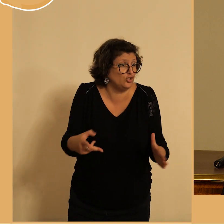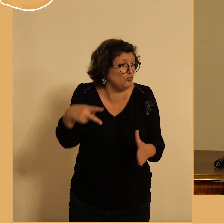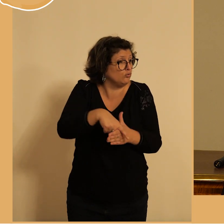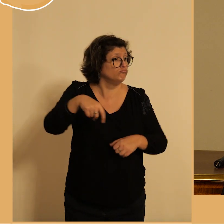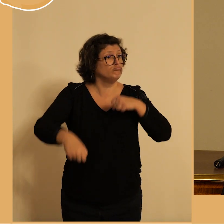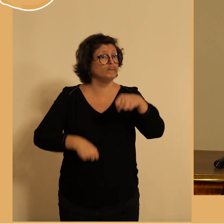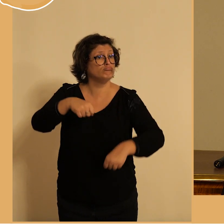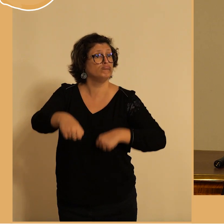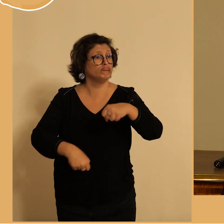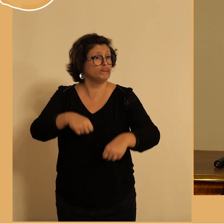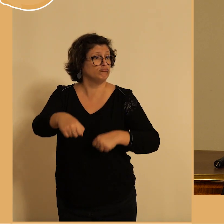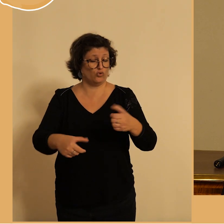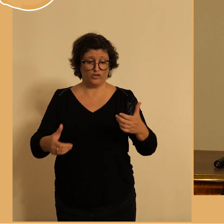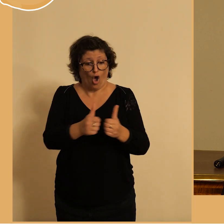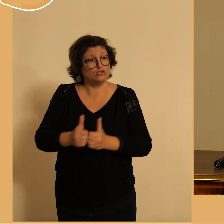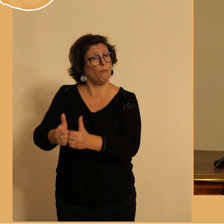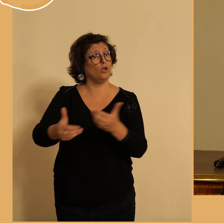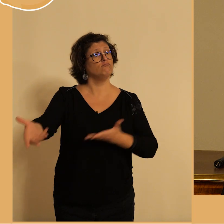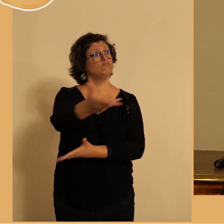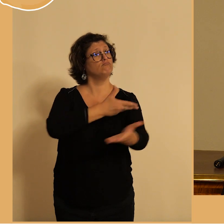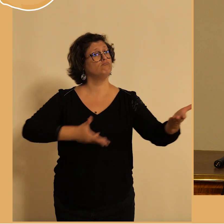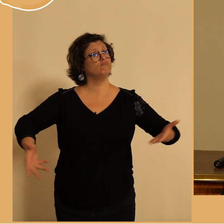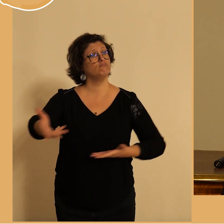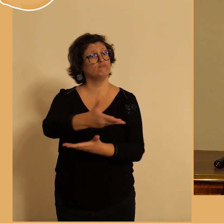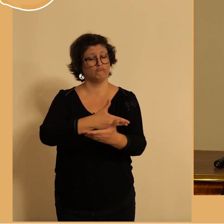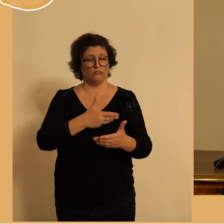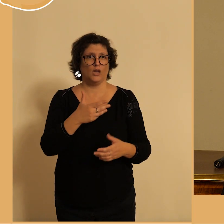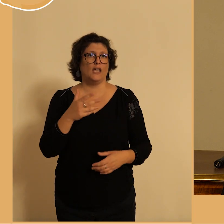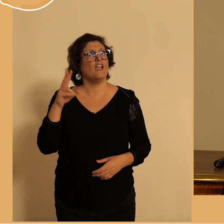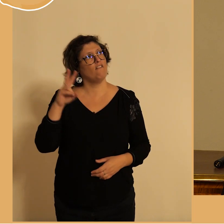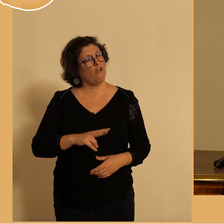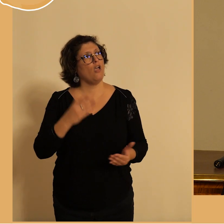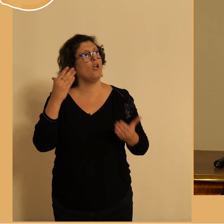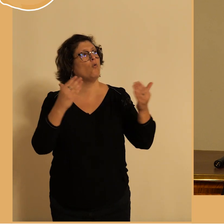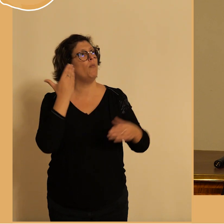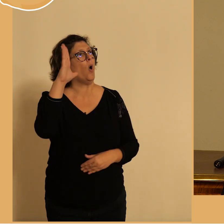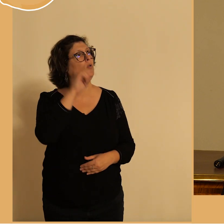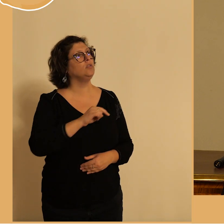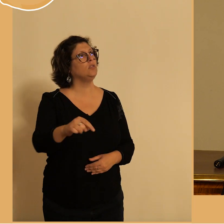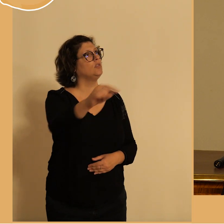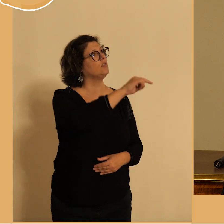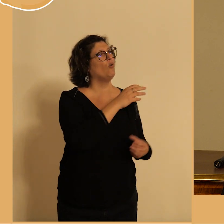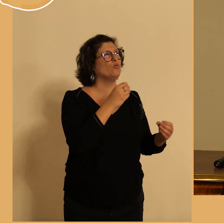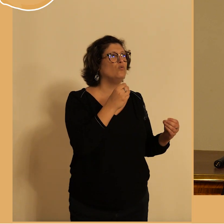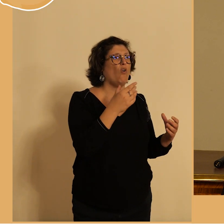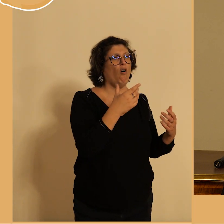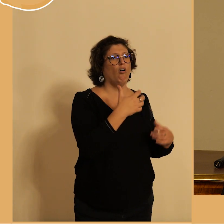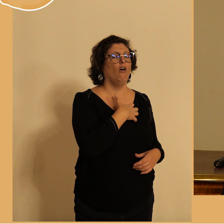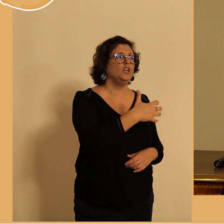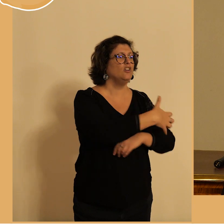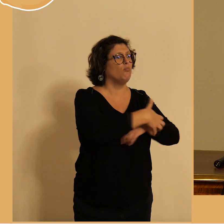approche partagée qui est assez rare effectivement le vélo dans cette approche